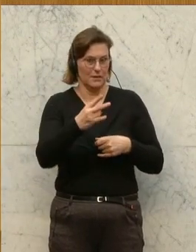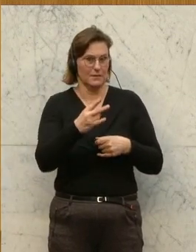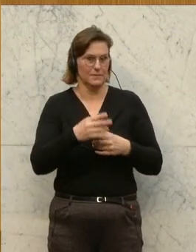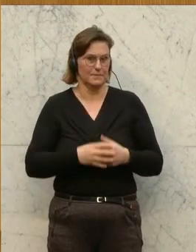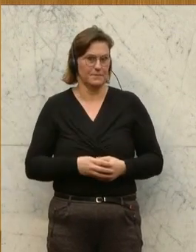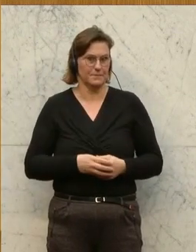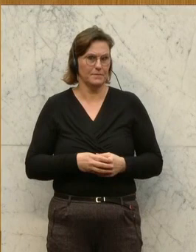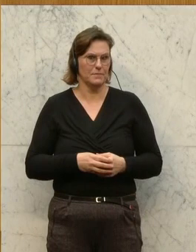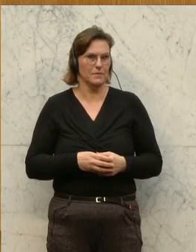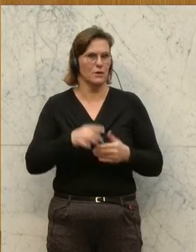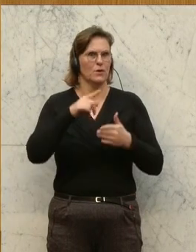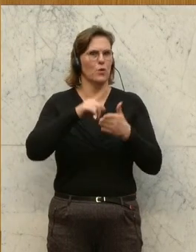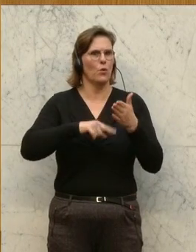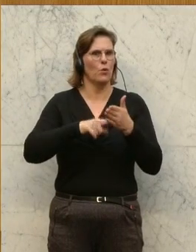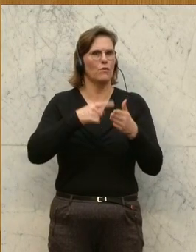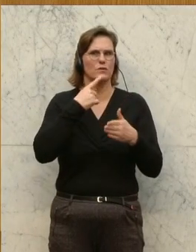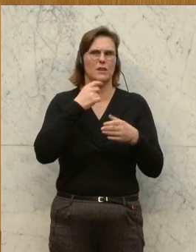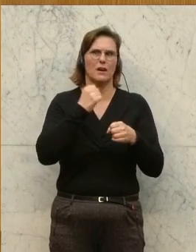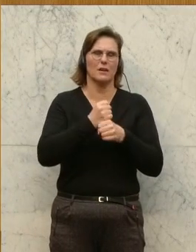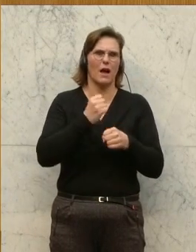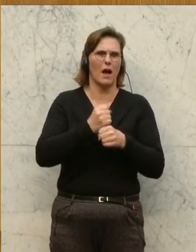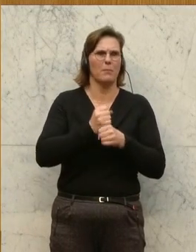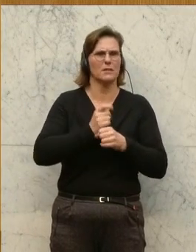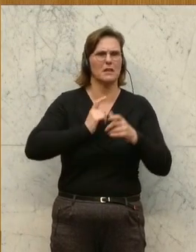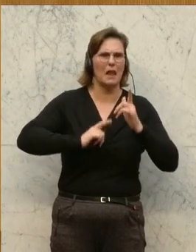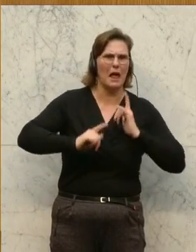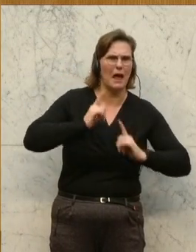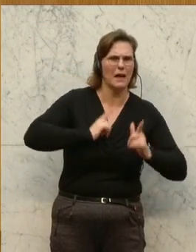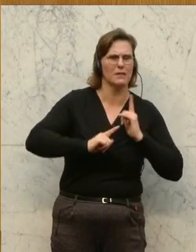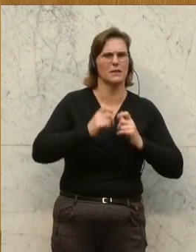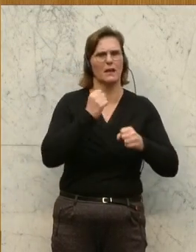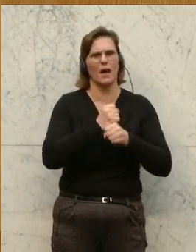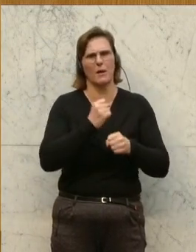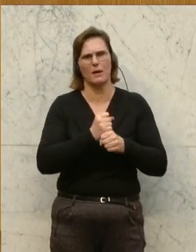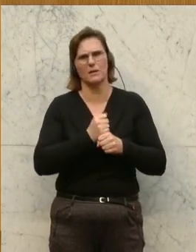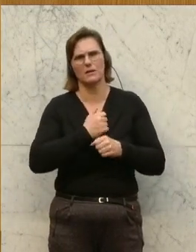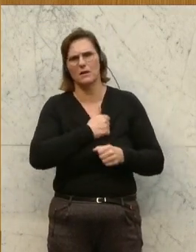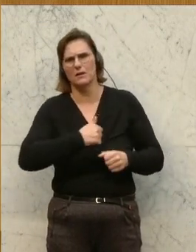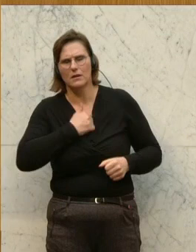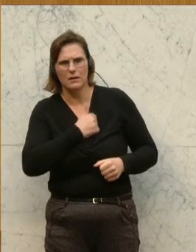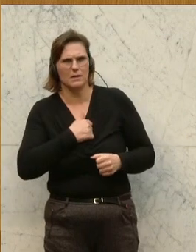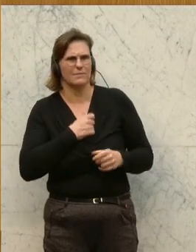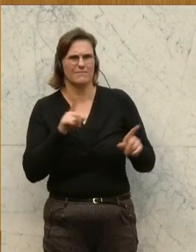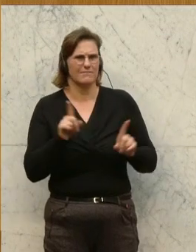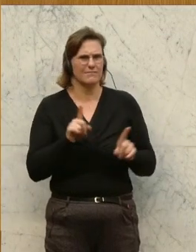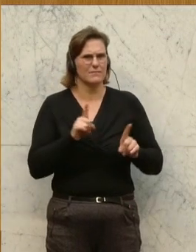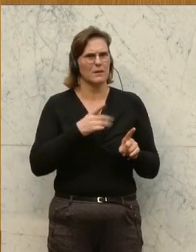Es wird oftmals gesagt, dass Arbeitsleid und Arbeit ist alles so furchtbar. Ich möchte ja mal auf die